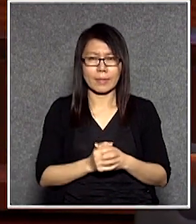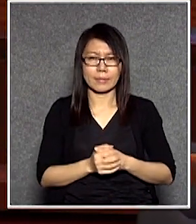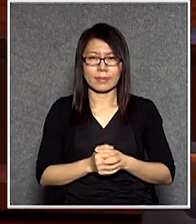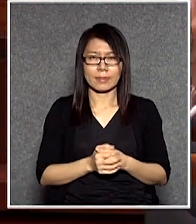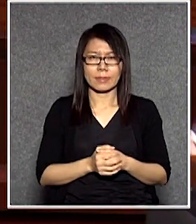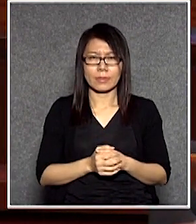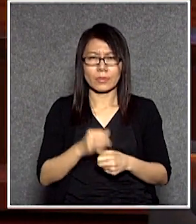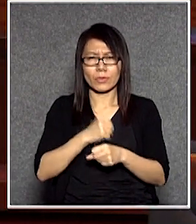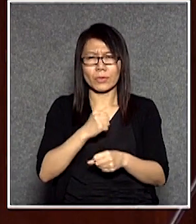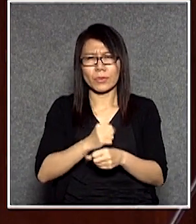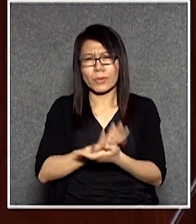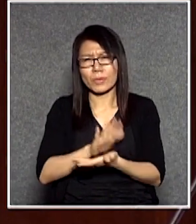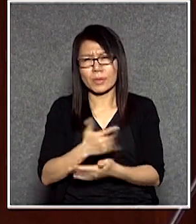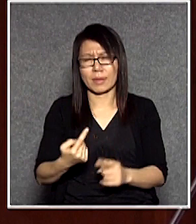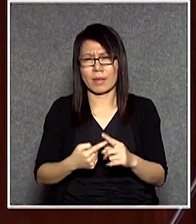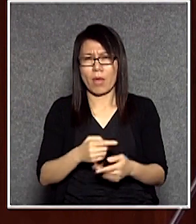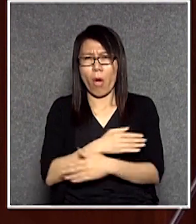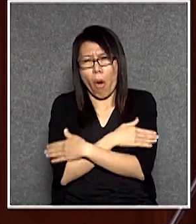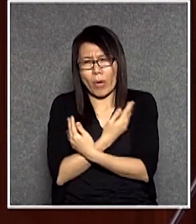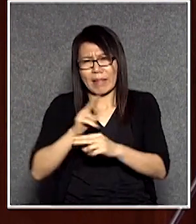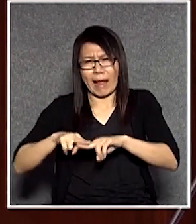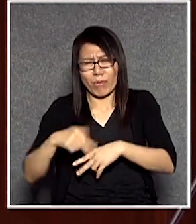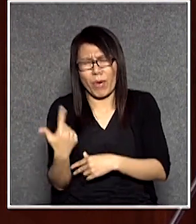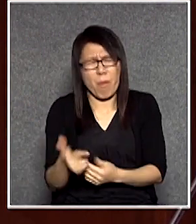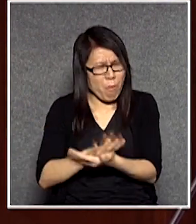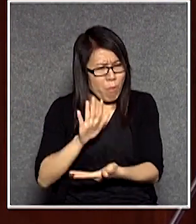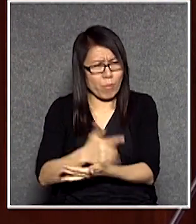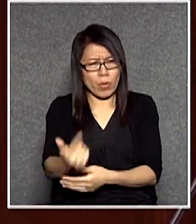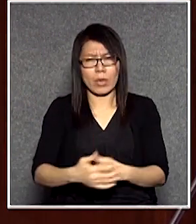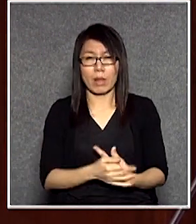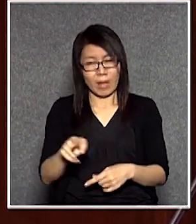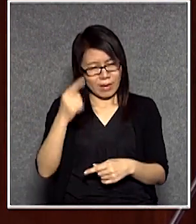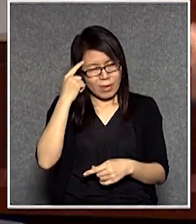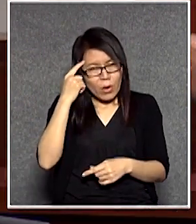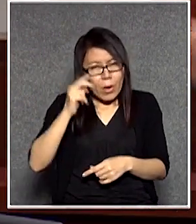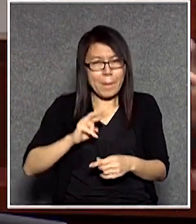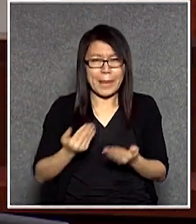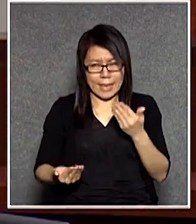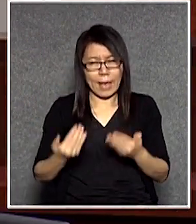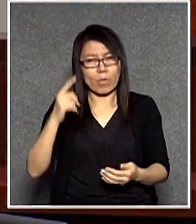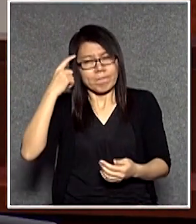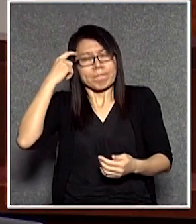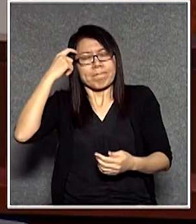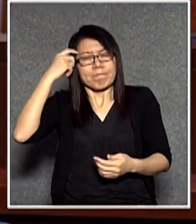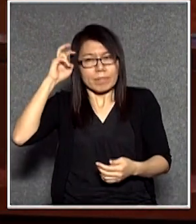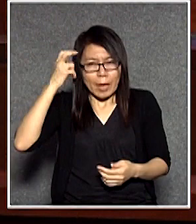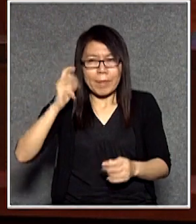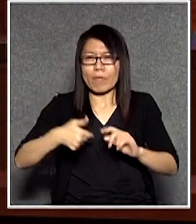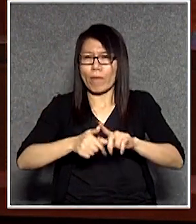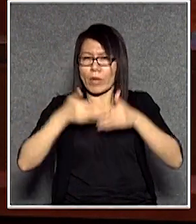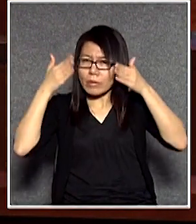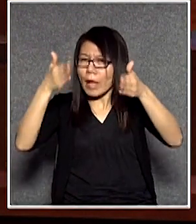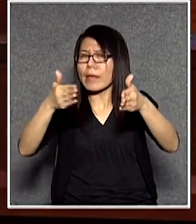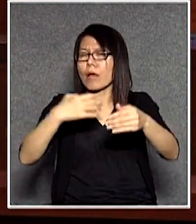做了幾十年人愛國愛了幾十年是不是你現在都會趨向一個相對比較理性的角度去看這個所謂